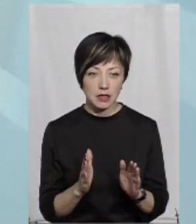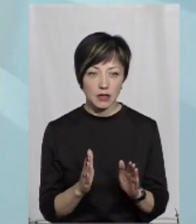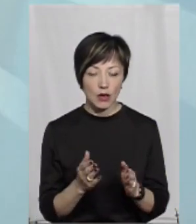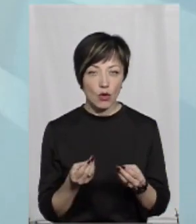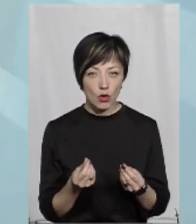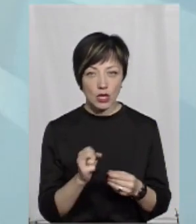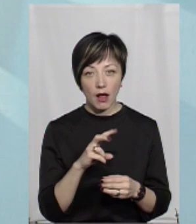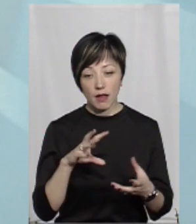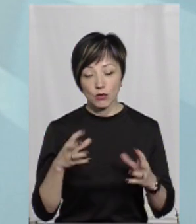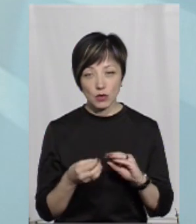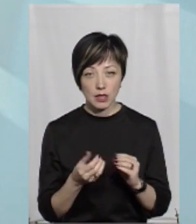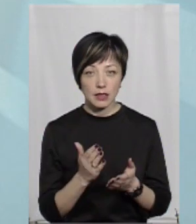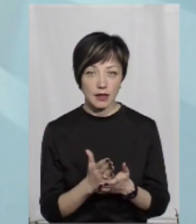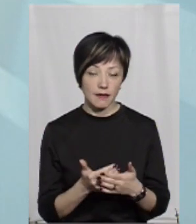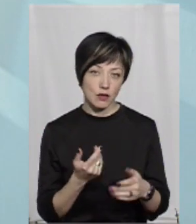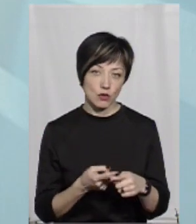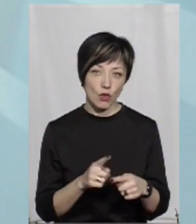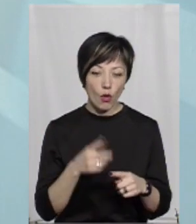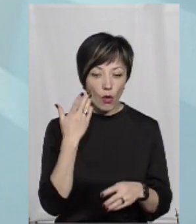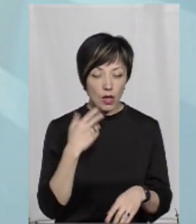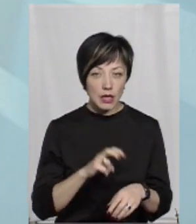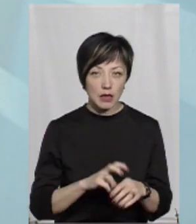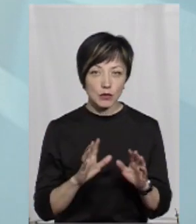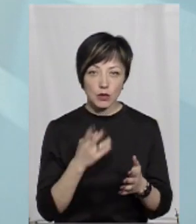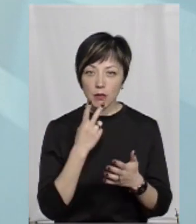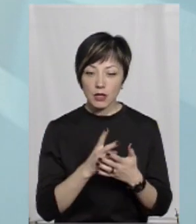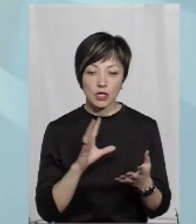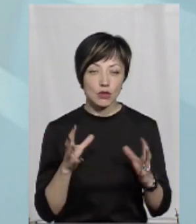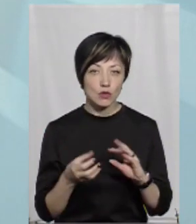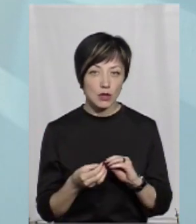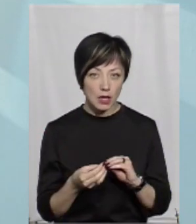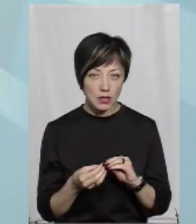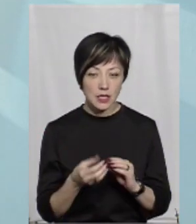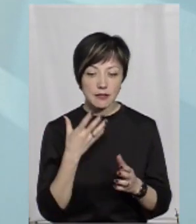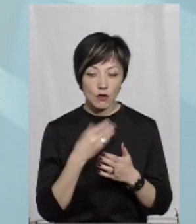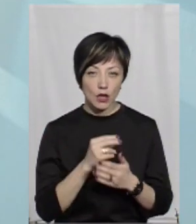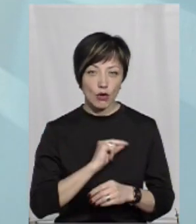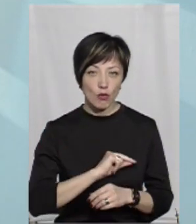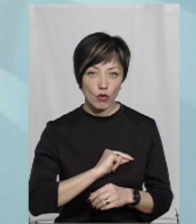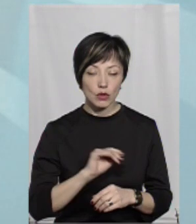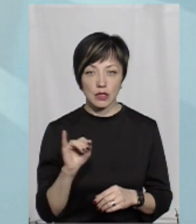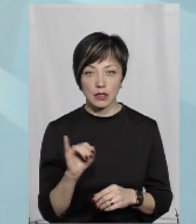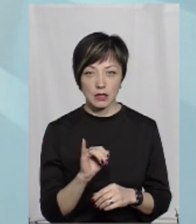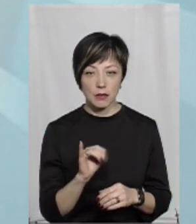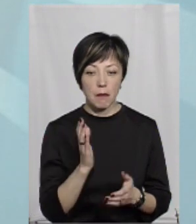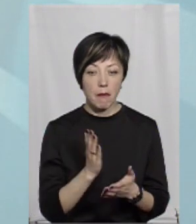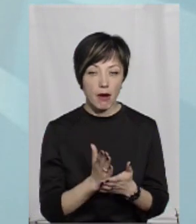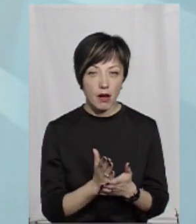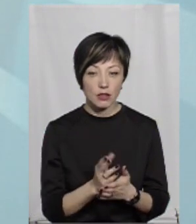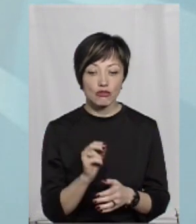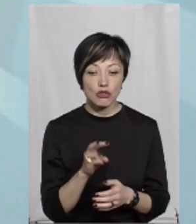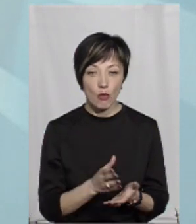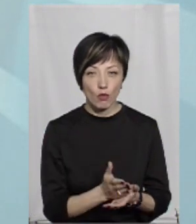гроші. Але результат є від цього. Коли лікар буде бачити результат своєї роботи і мати